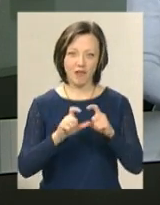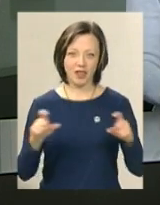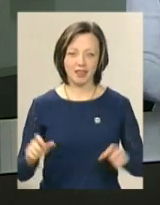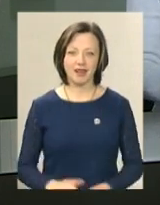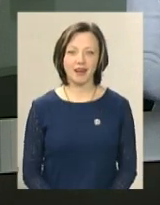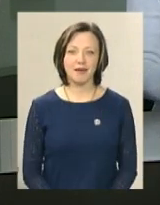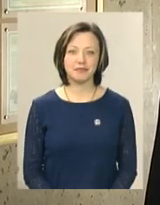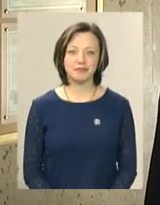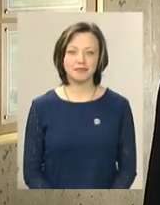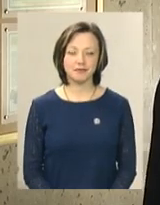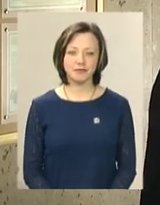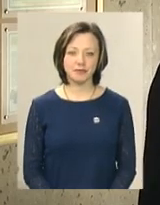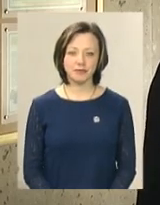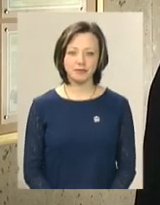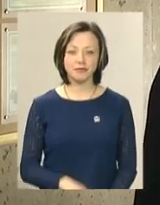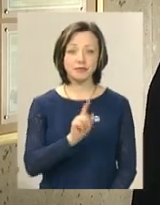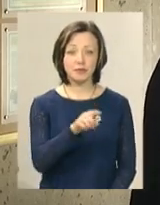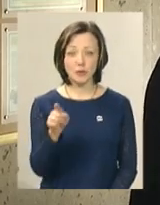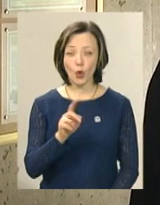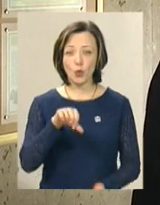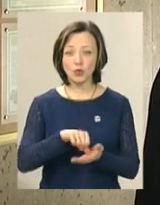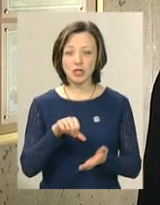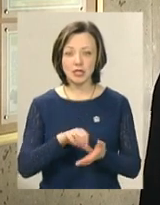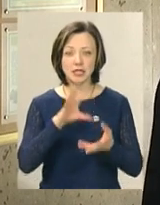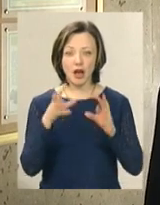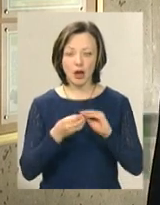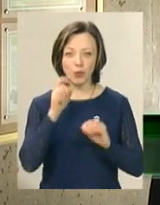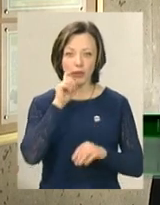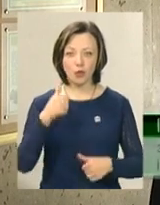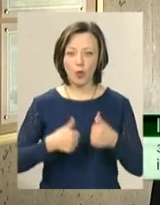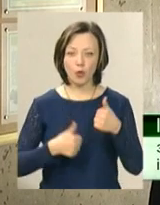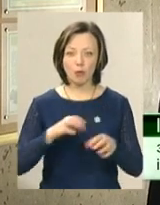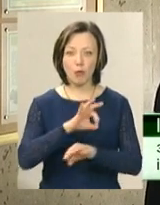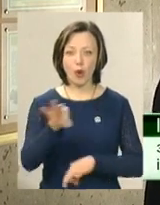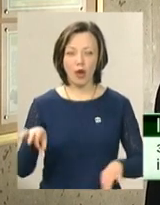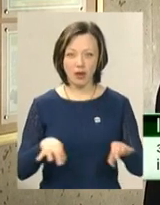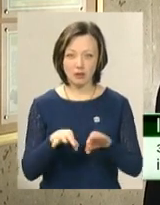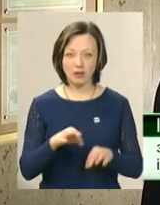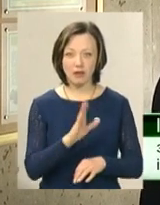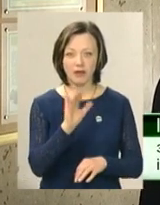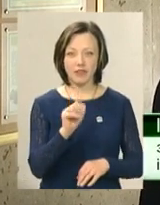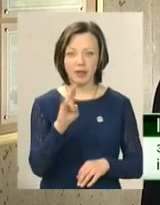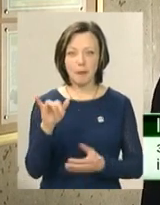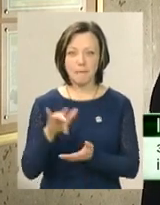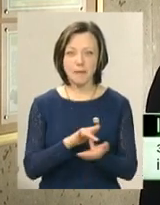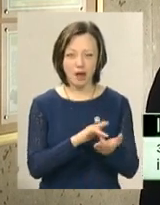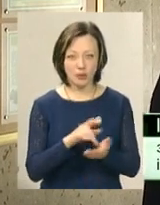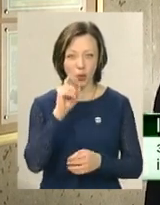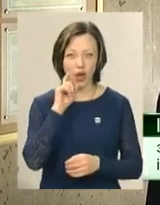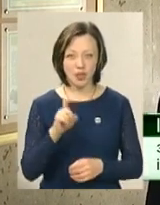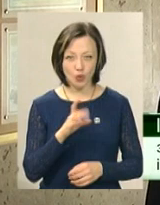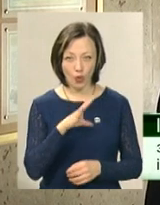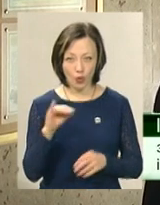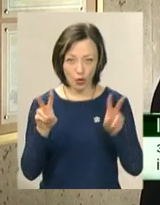«Для тих учасників загальноукраїнського конкурсу проєкту «Вікімандри української», які